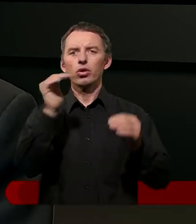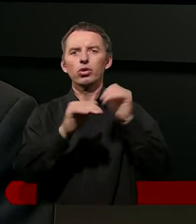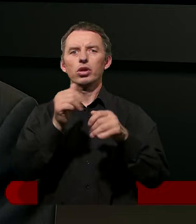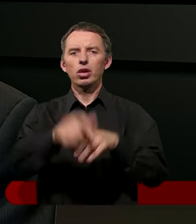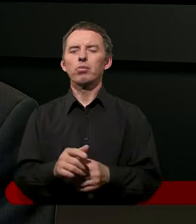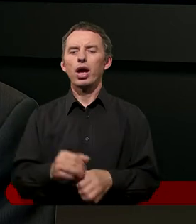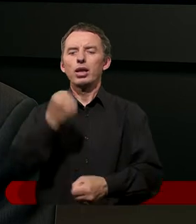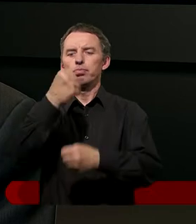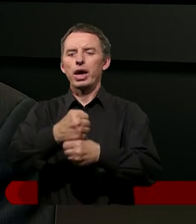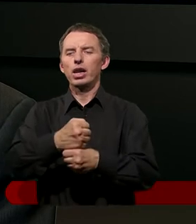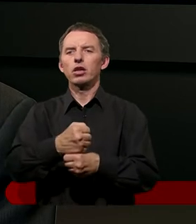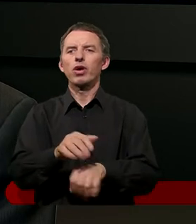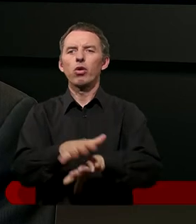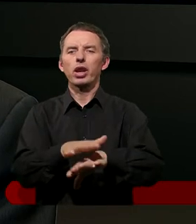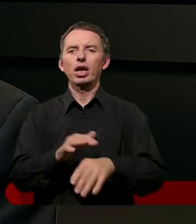sparaliżowaną rękę.